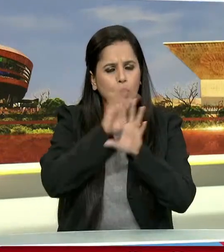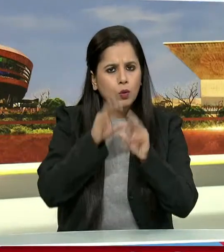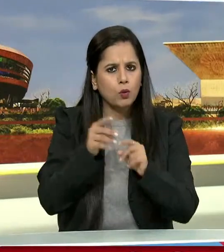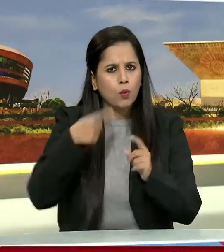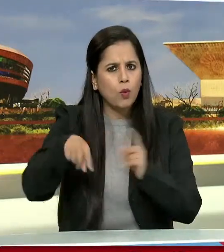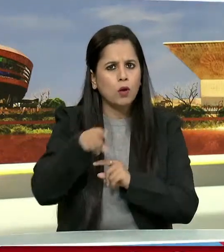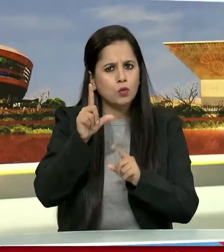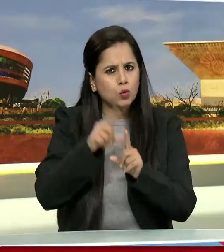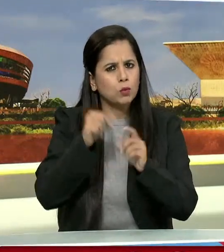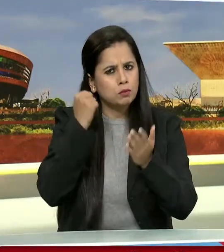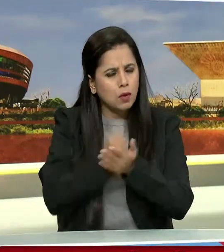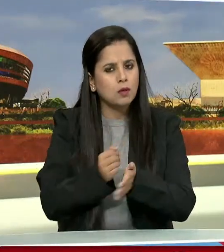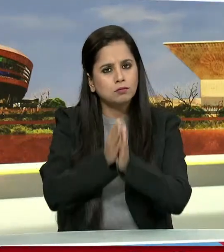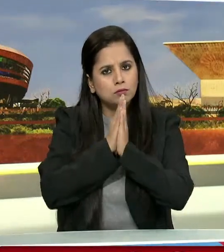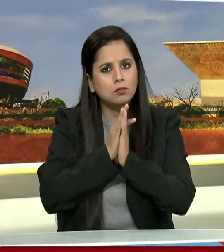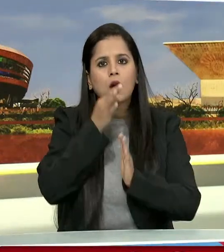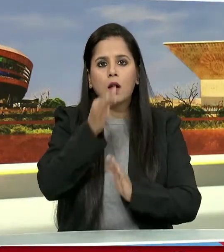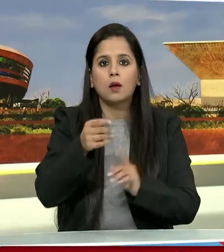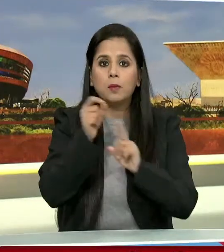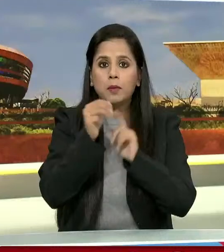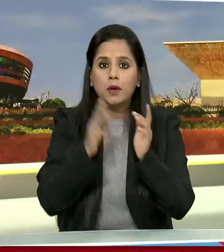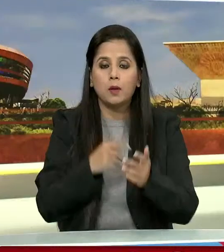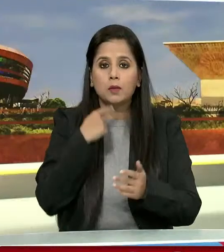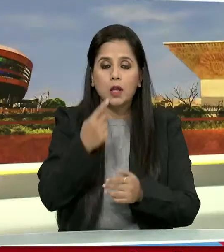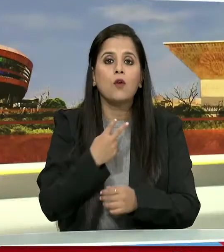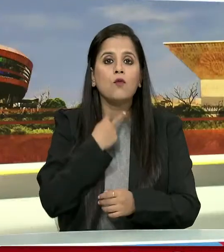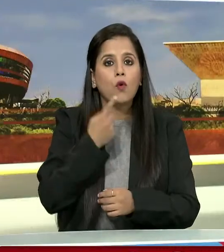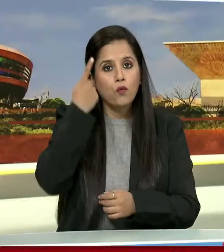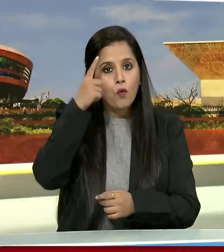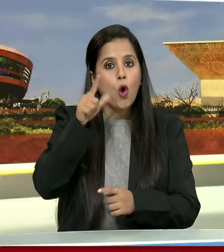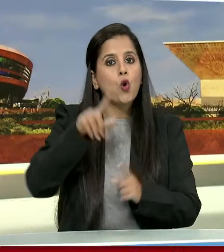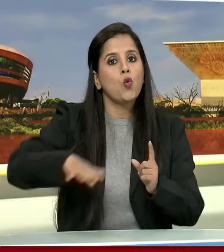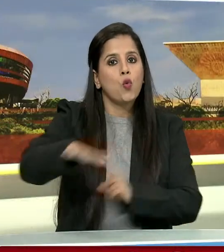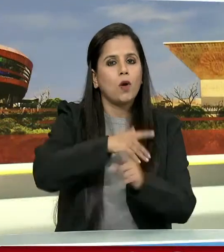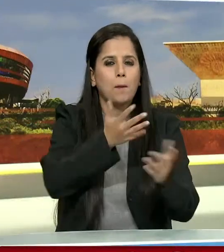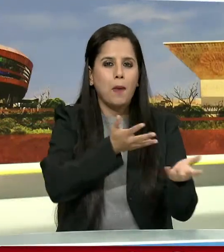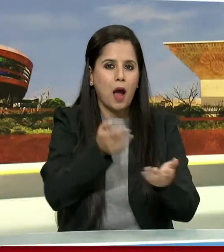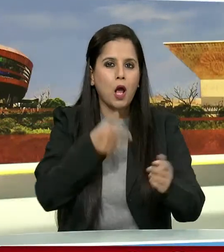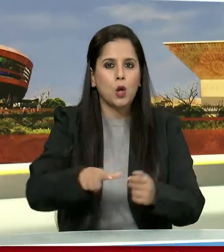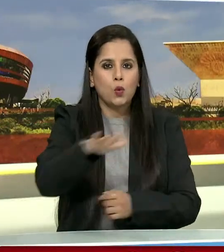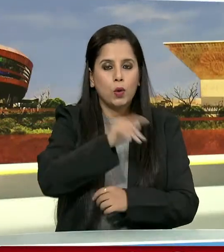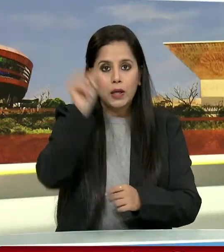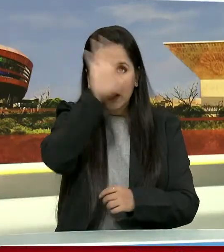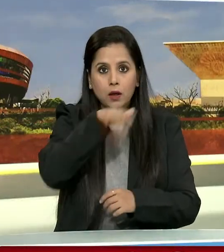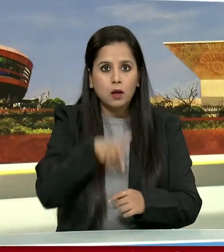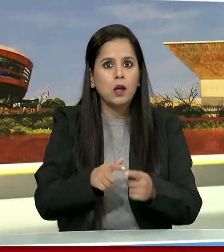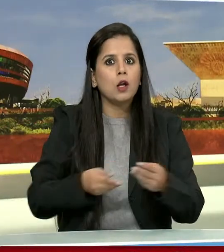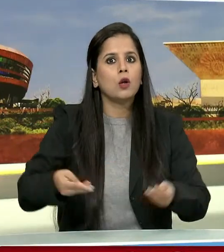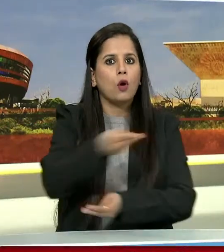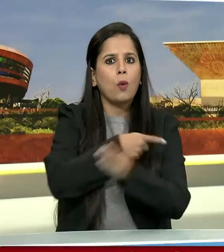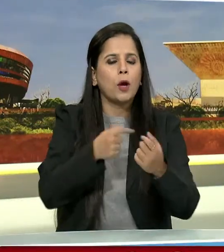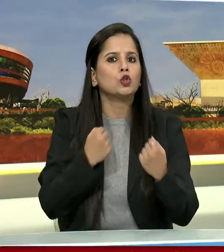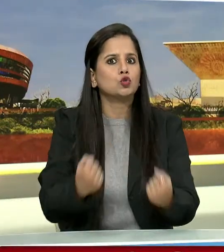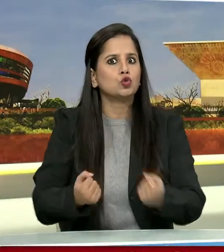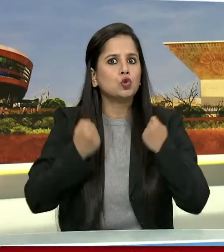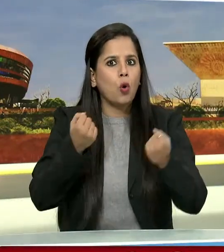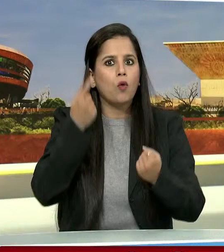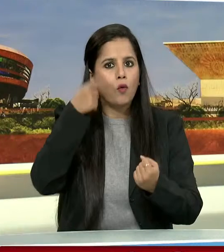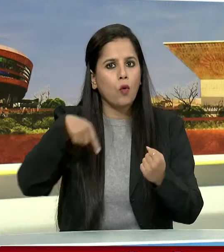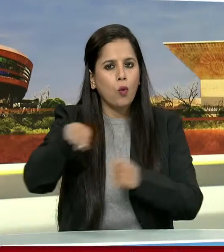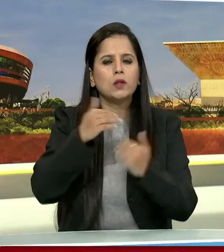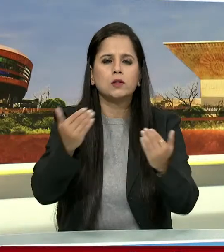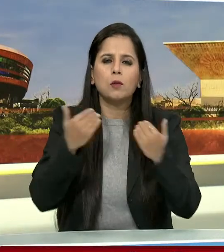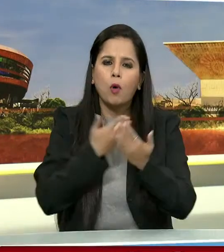करने की अपील की प्रधान मंत्री ने कहा वोकल फोर लोकल से देश की अर्थवस्ता को मजबूत बनाने में